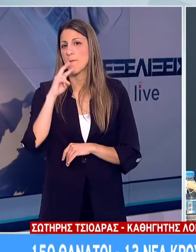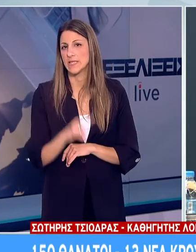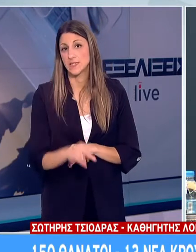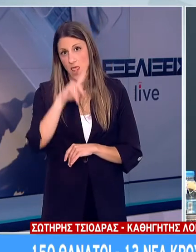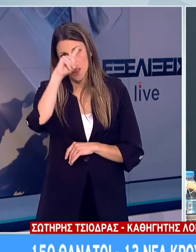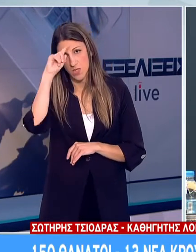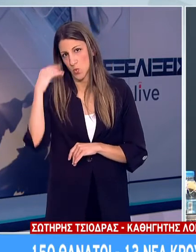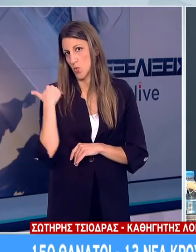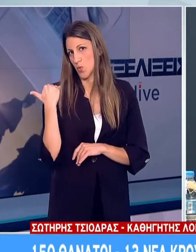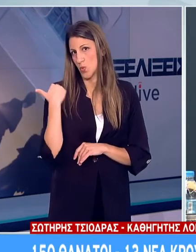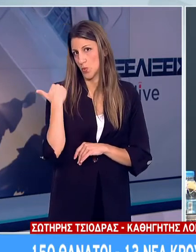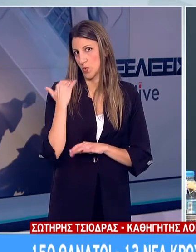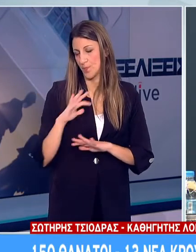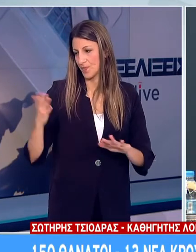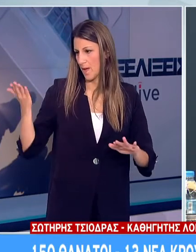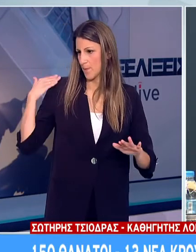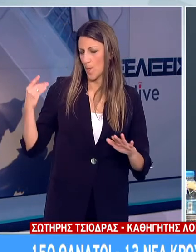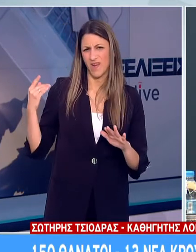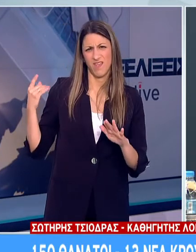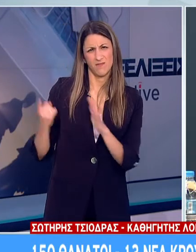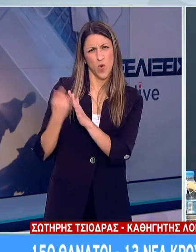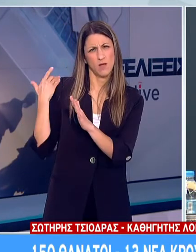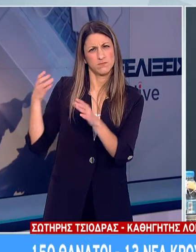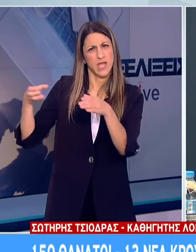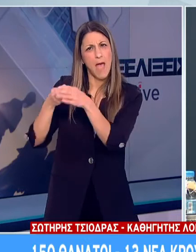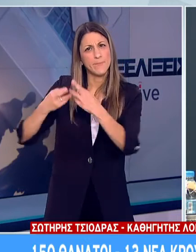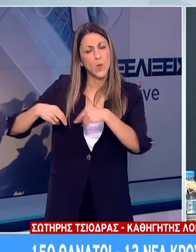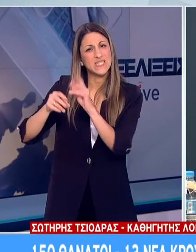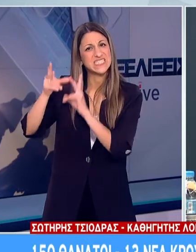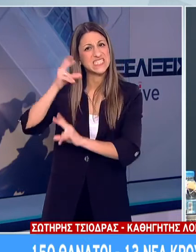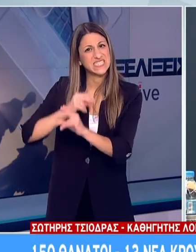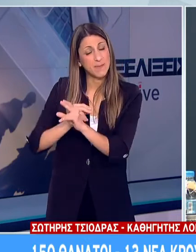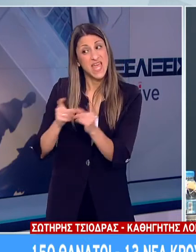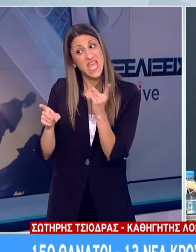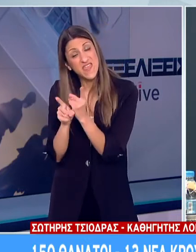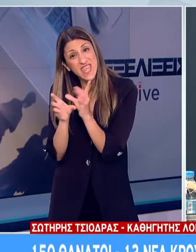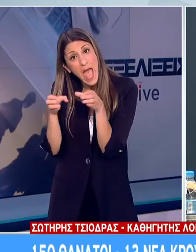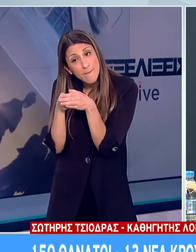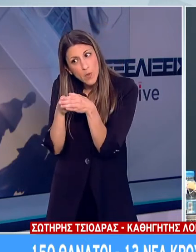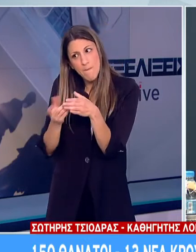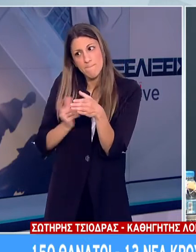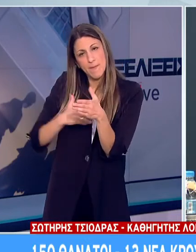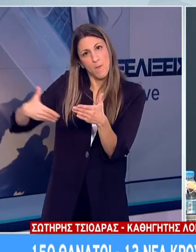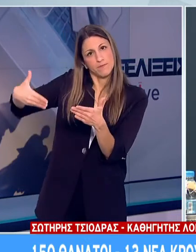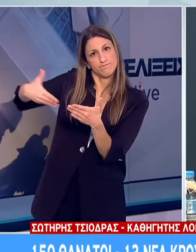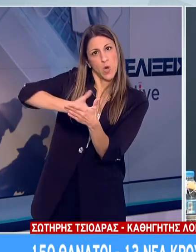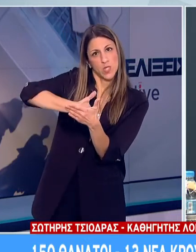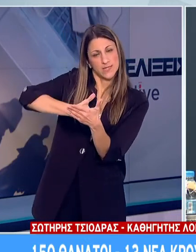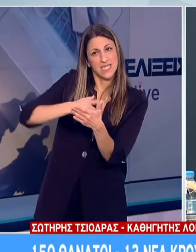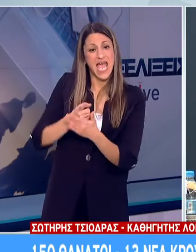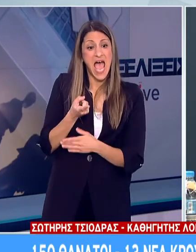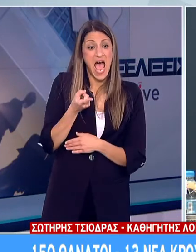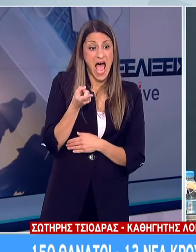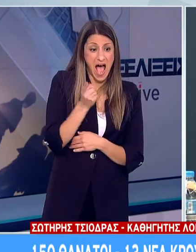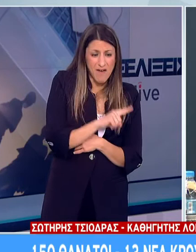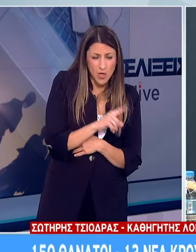τελευταία φορά που μιλήσαμε στην Επιτροπή ζητήθηκε από ειδική υποεπιτροπή να μας στείλει εισήγηση και θα συζητηθεί ή αύριο ή τη